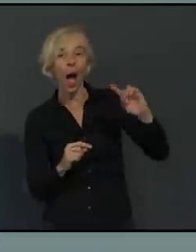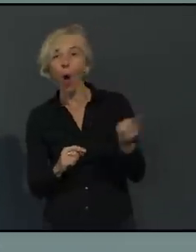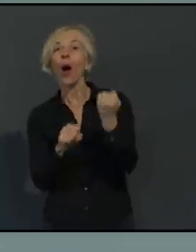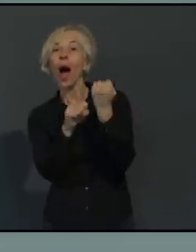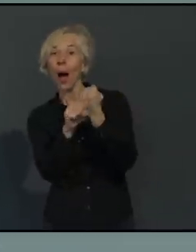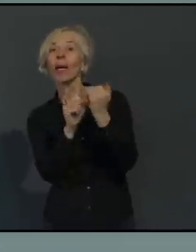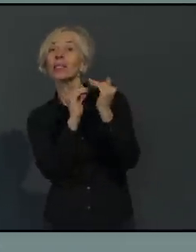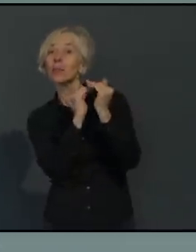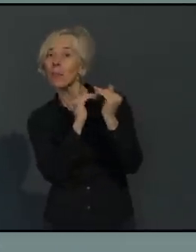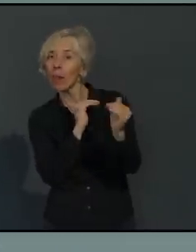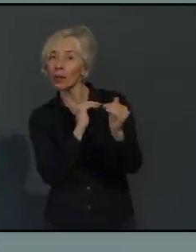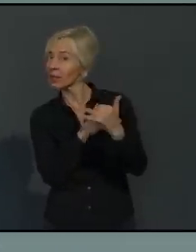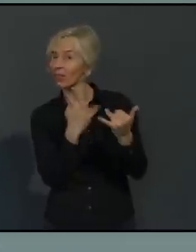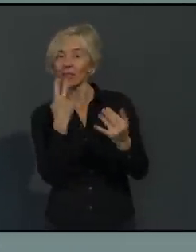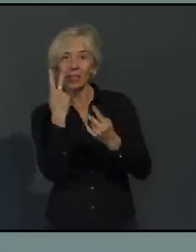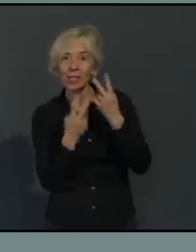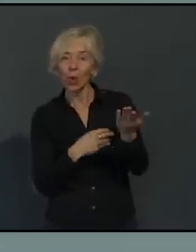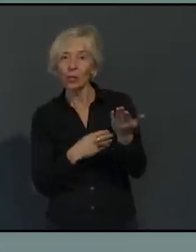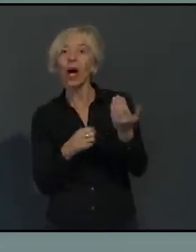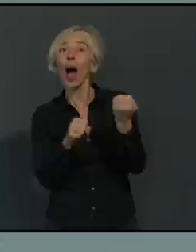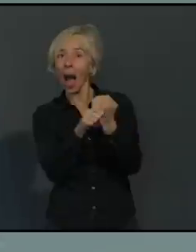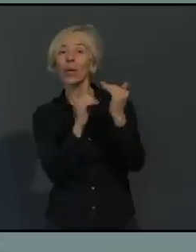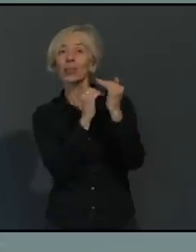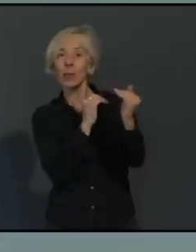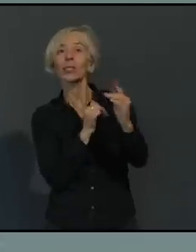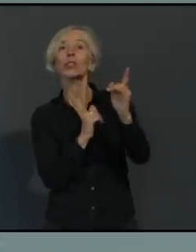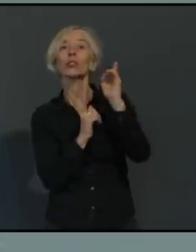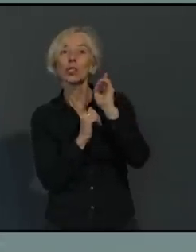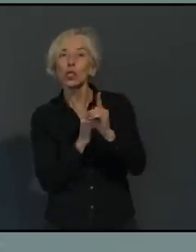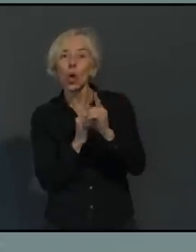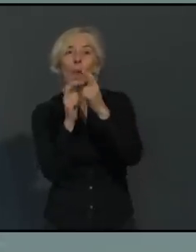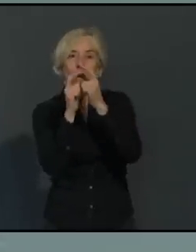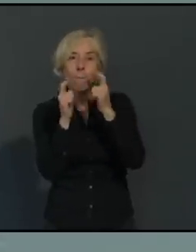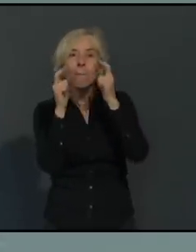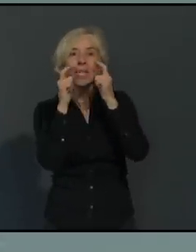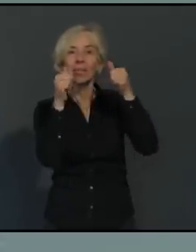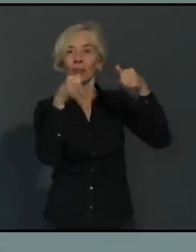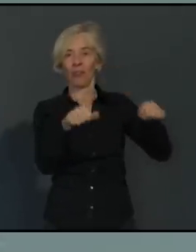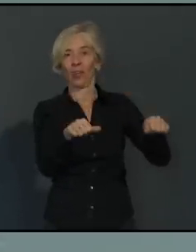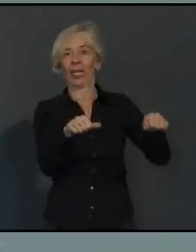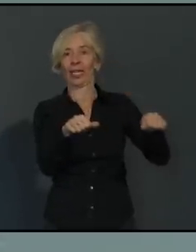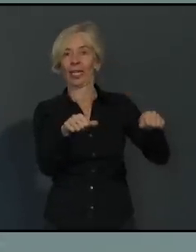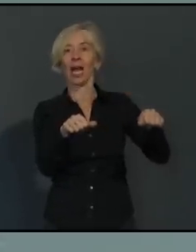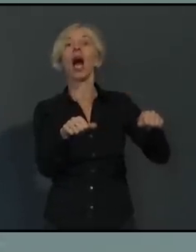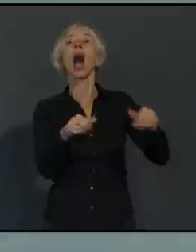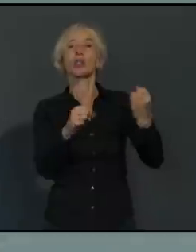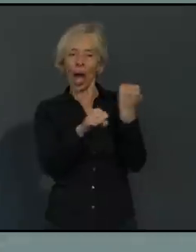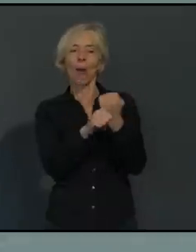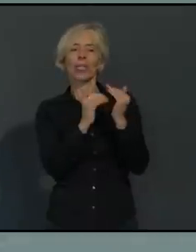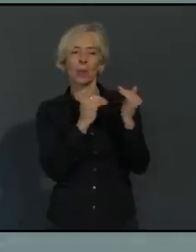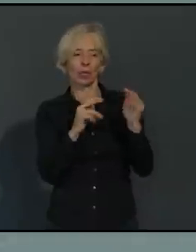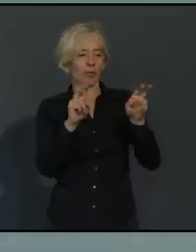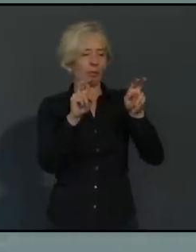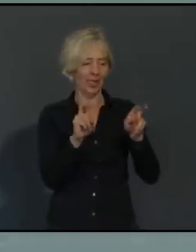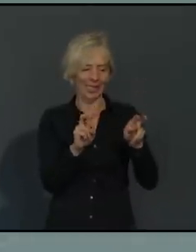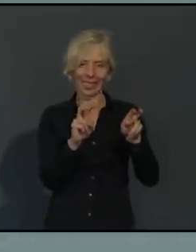auch gelten, dass Maskenpflicht eingeführt wird im Betrieb, wenn man sich bewegt und am Arbeitsplatz selber dann auch,